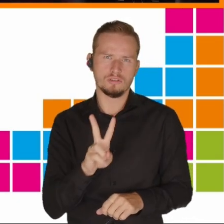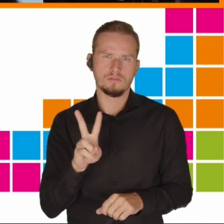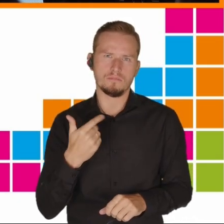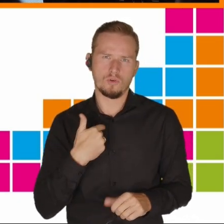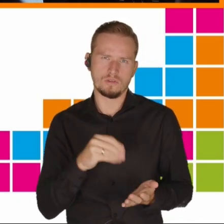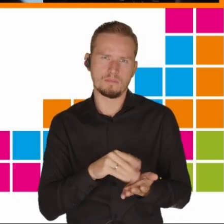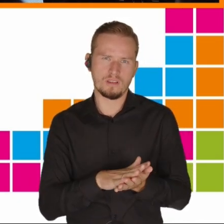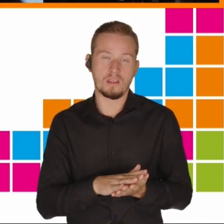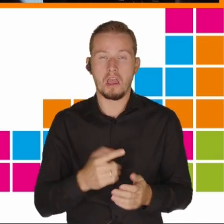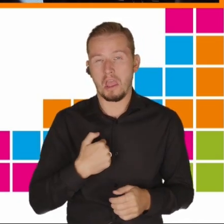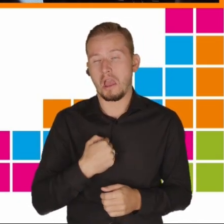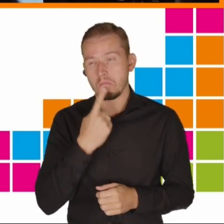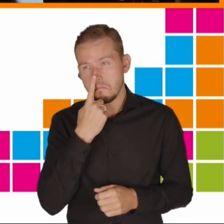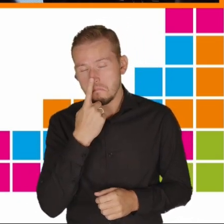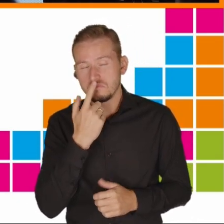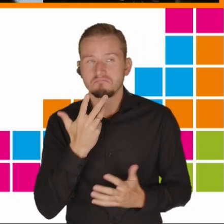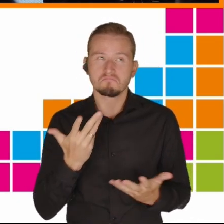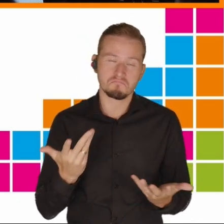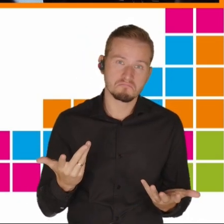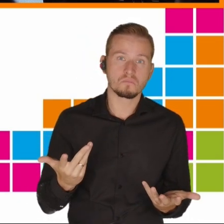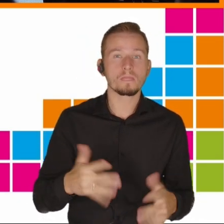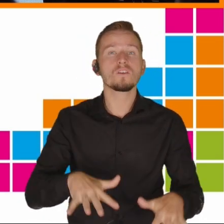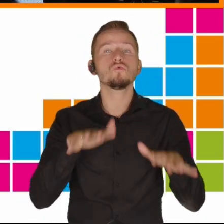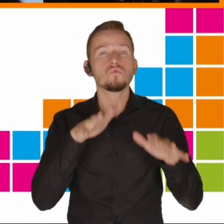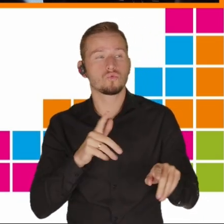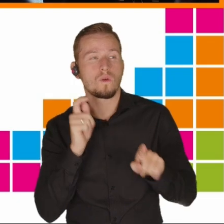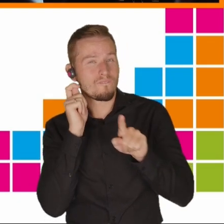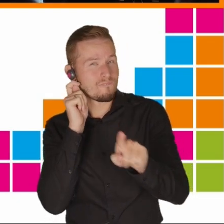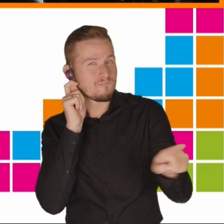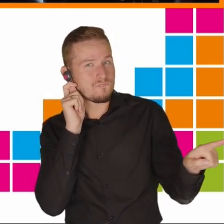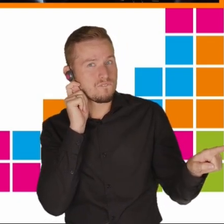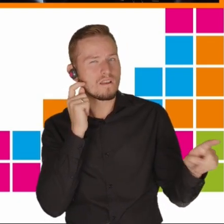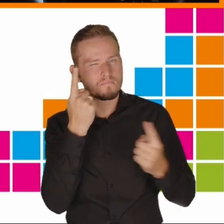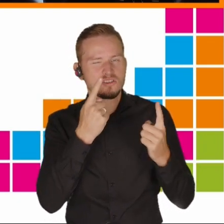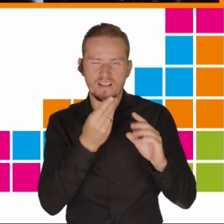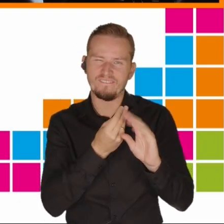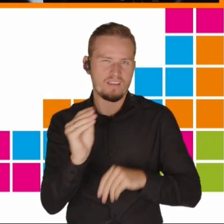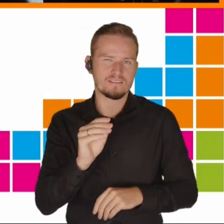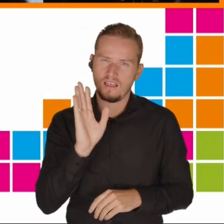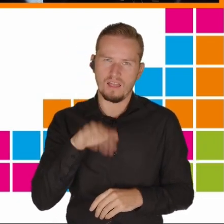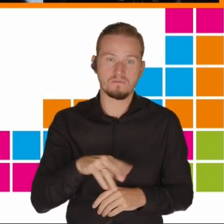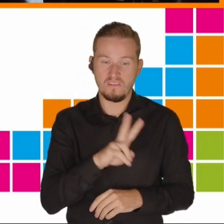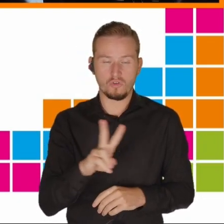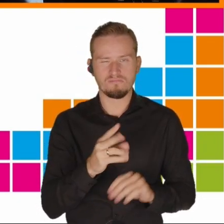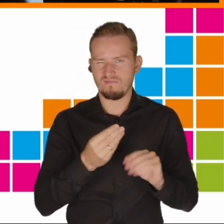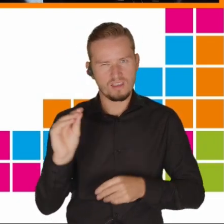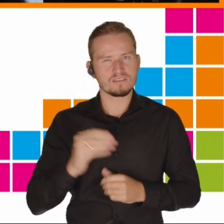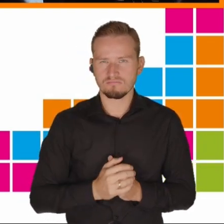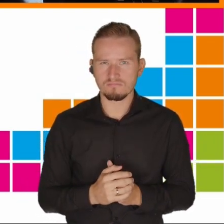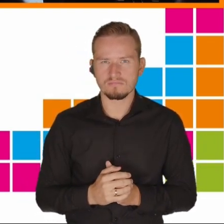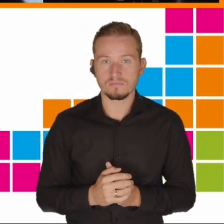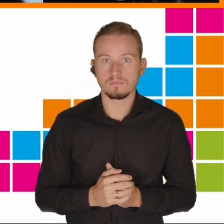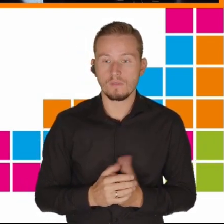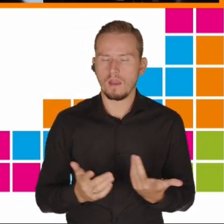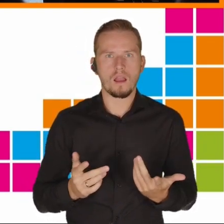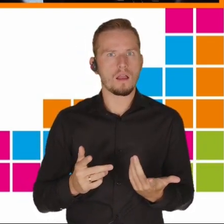przypuszczam, że w przypadku bardzo wielu dziewcząt ten czas jest dużo dłuższy. Proszę pomyślę, to oznacza dla nas